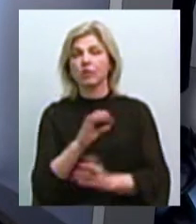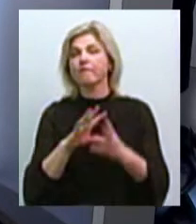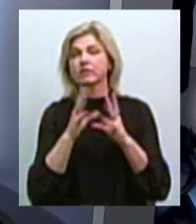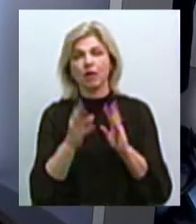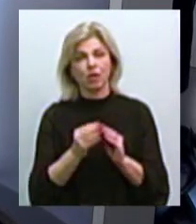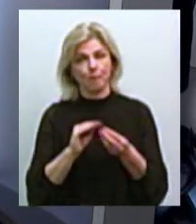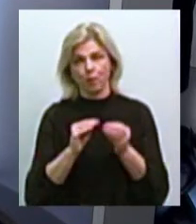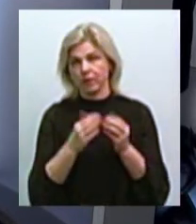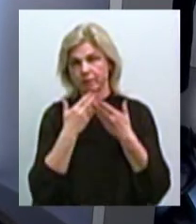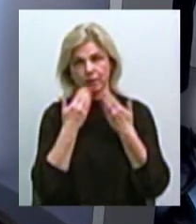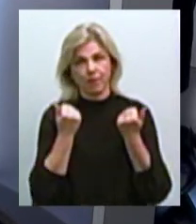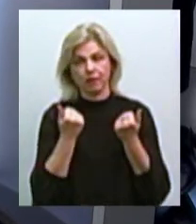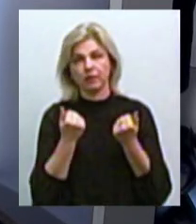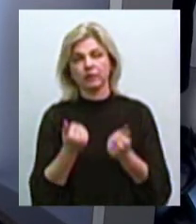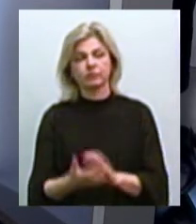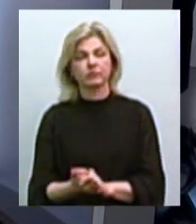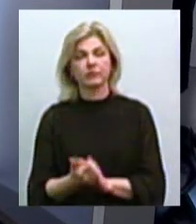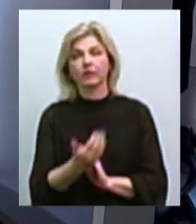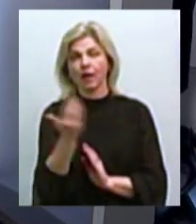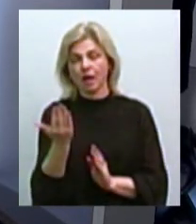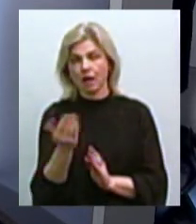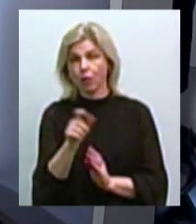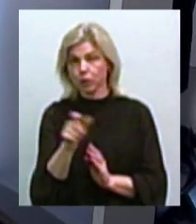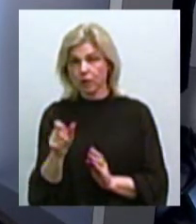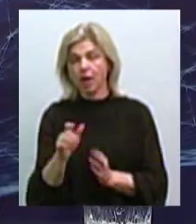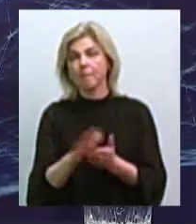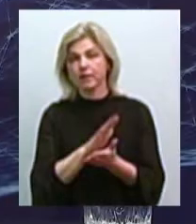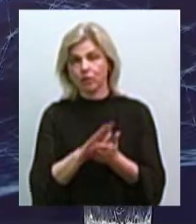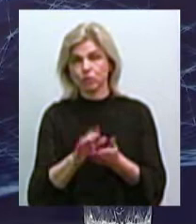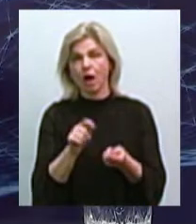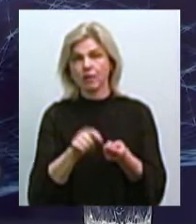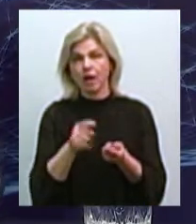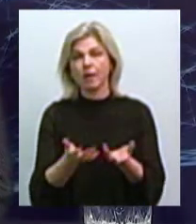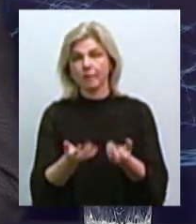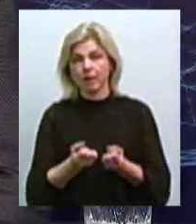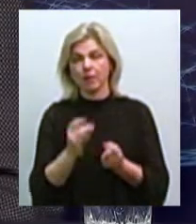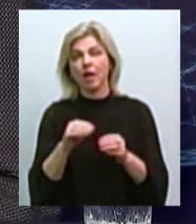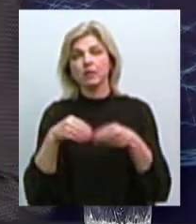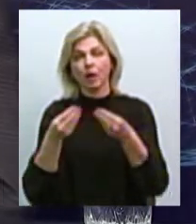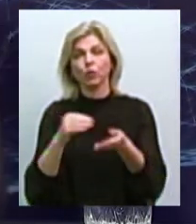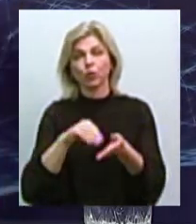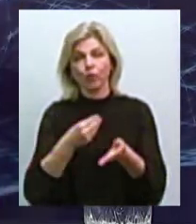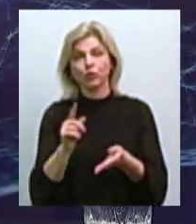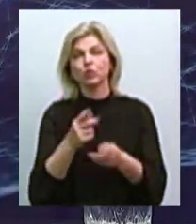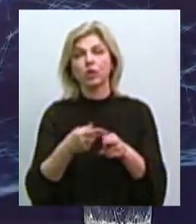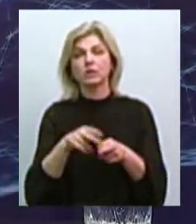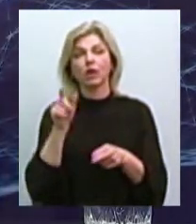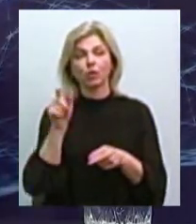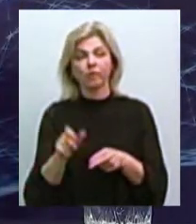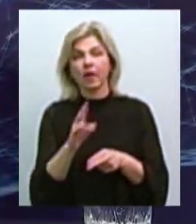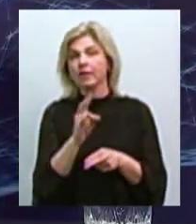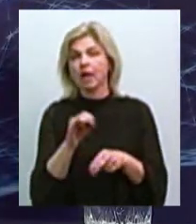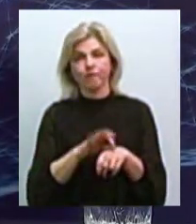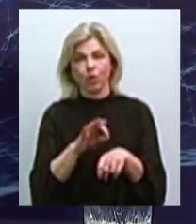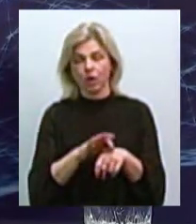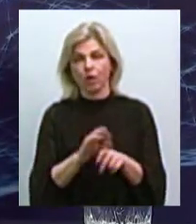ніяких проблем нема. Їх безкоштовно ці аналізи приймають і надають нам довідку, що дана людина не хворіє